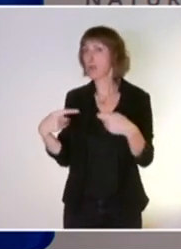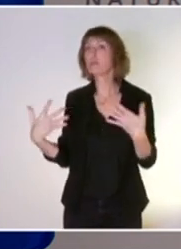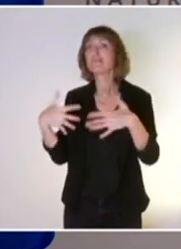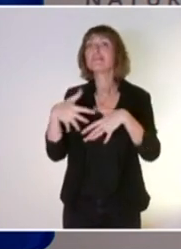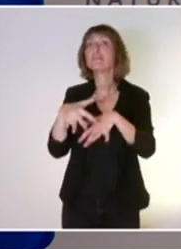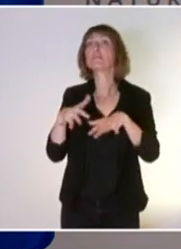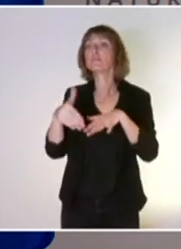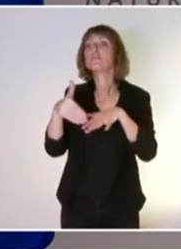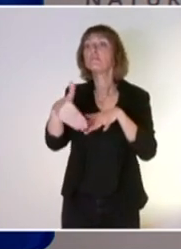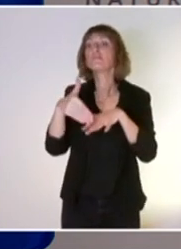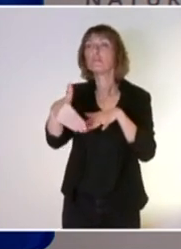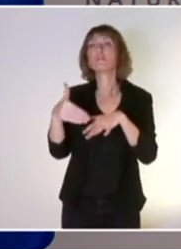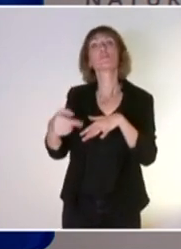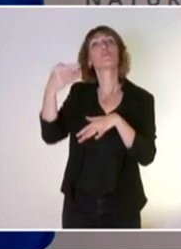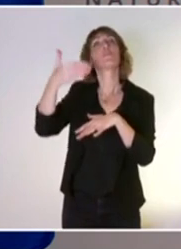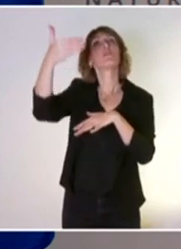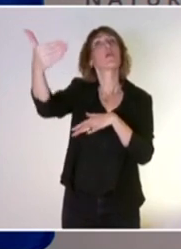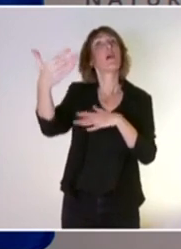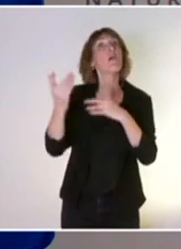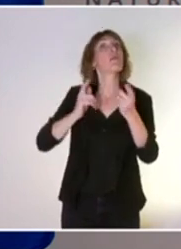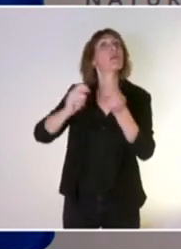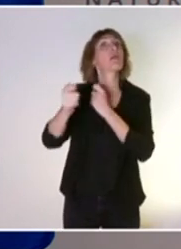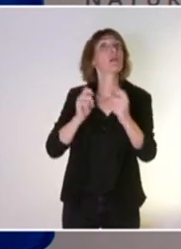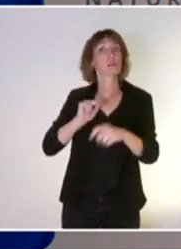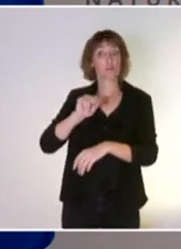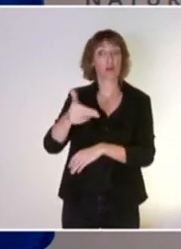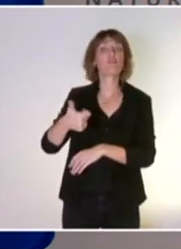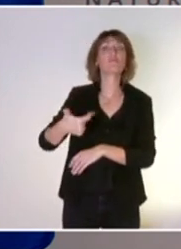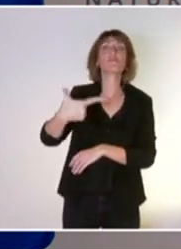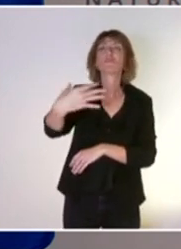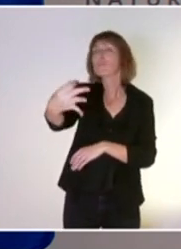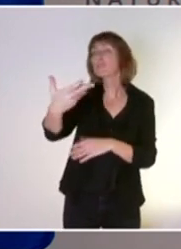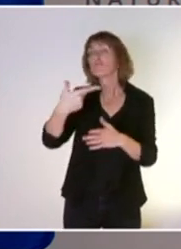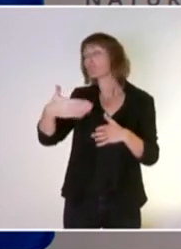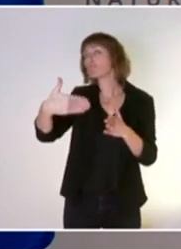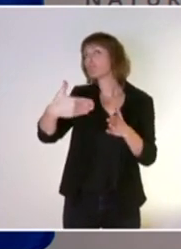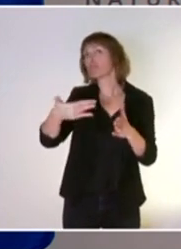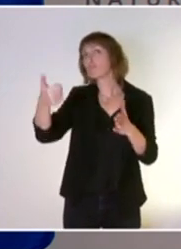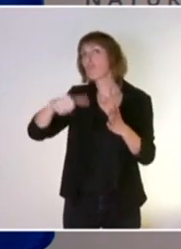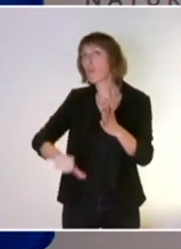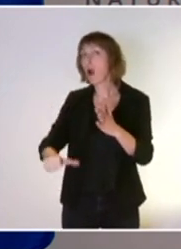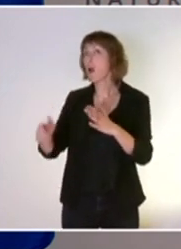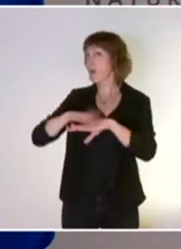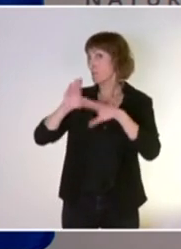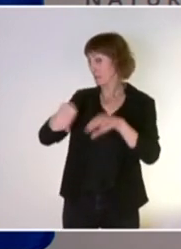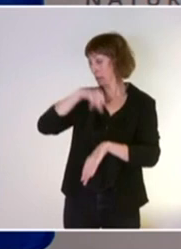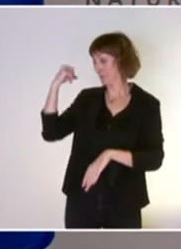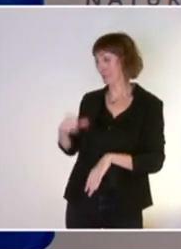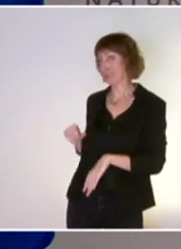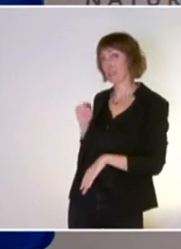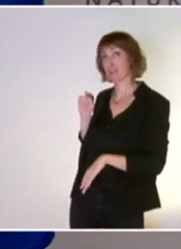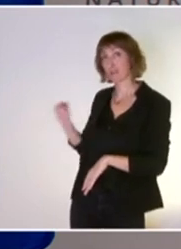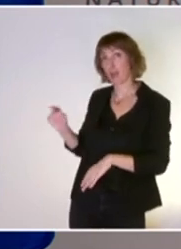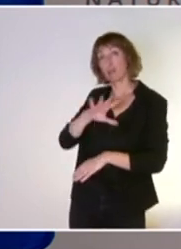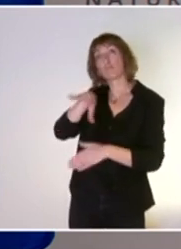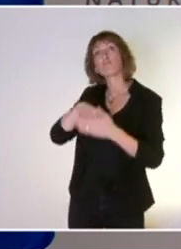la perspective des négociations qui auront lieu dans quelques semaines, mois maintenant, à Kenming en Chine, dans le cadre de la COP 15, puisque ce